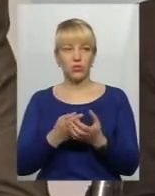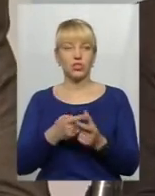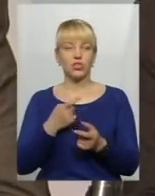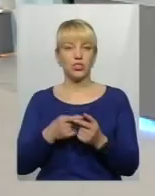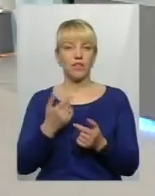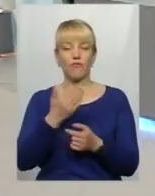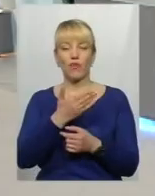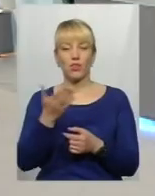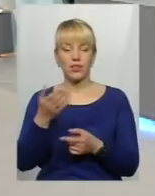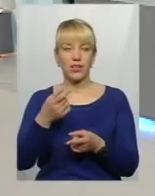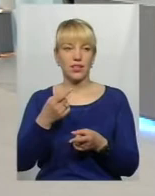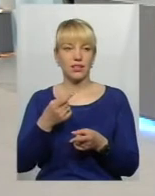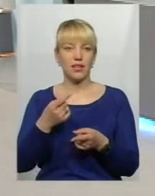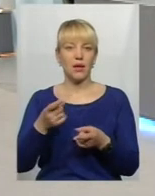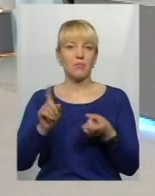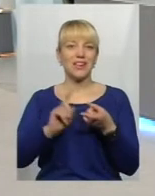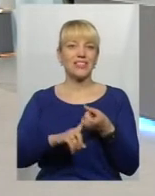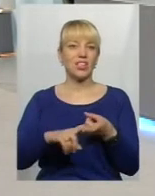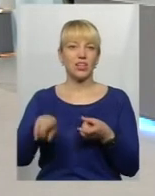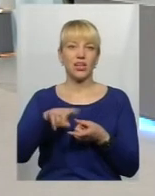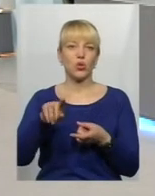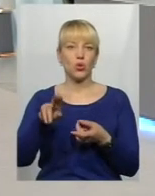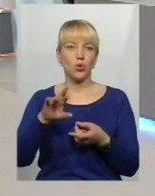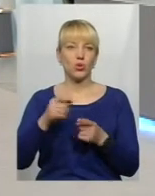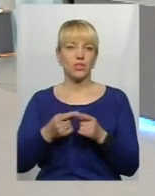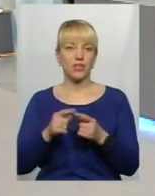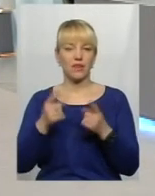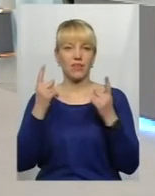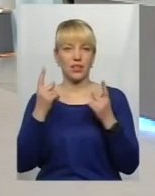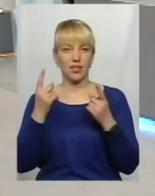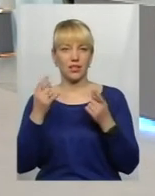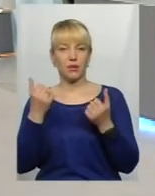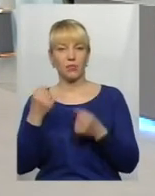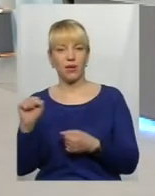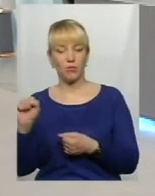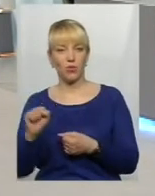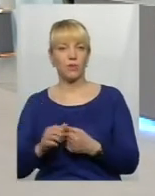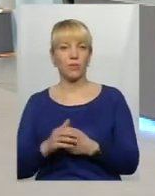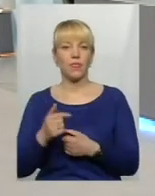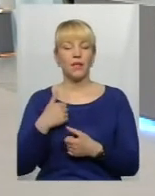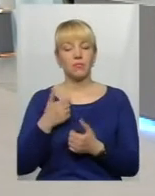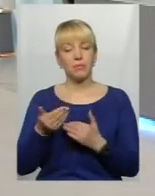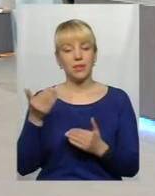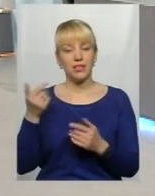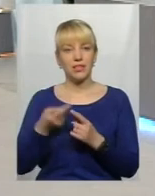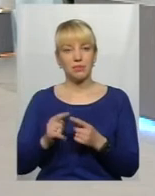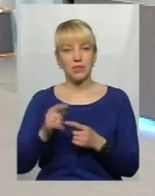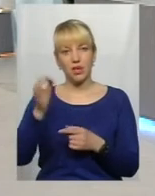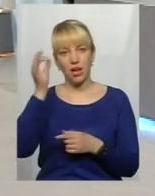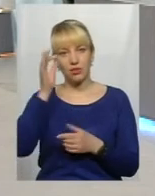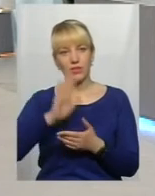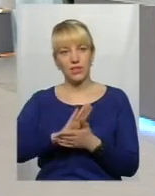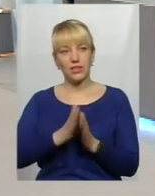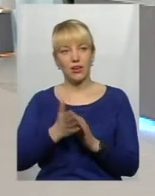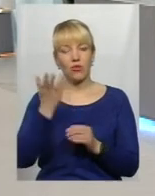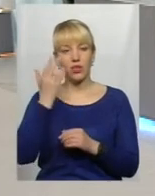вони дійсно причетні до тих величних перемог. Бачите, дійсно, я згадую, ми перед тим згадували ситуацію, коли, наприклад,